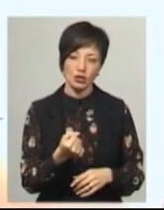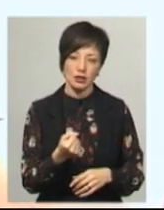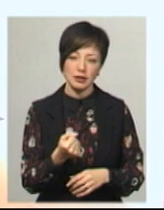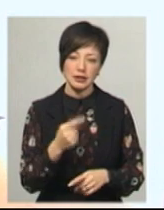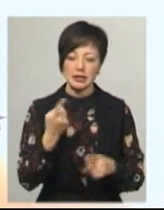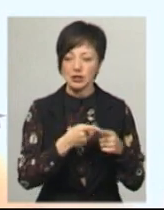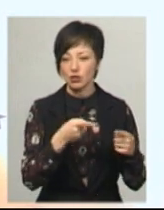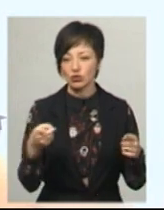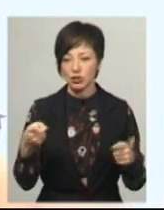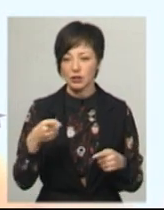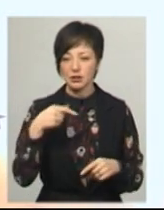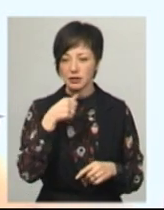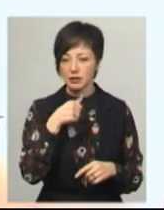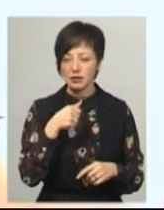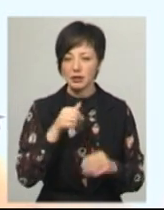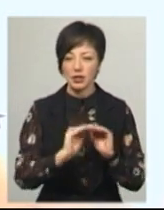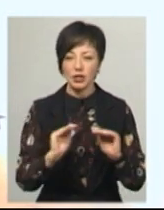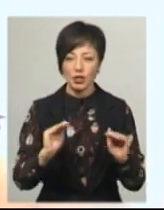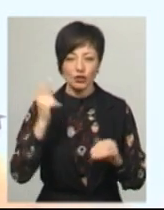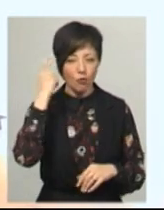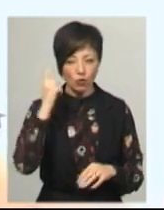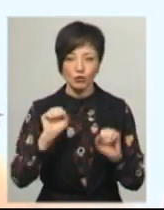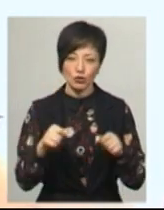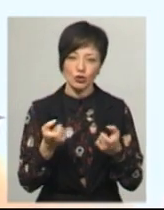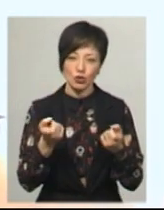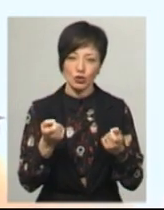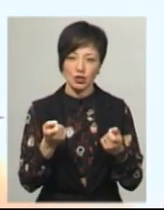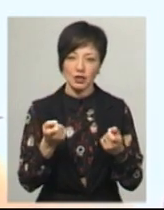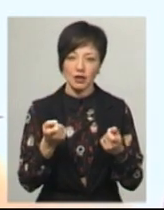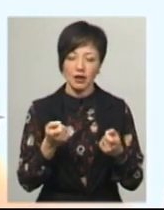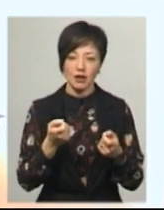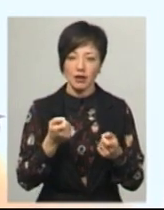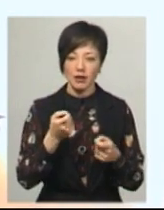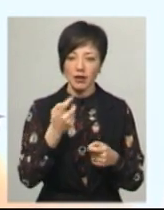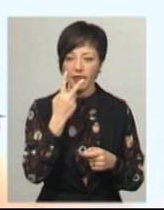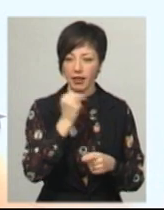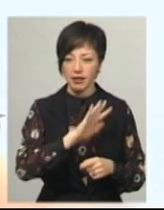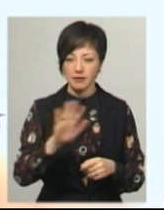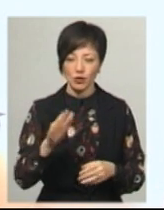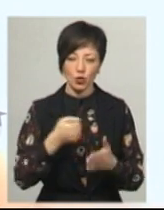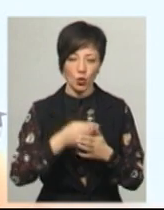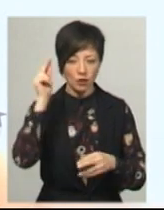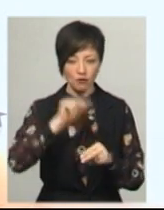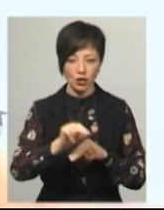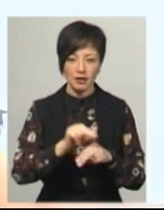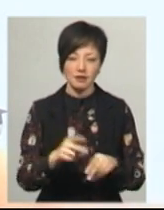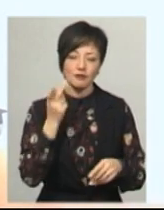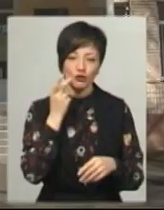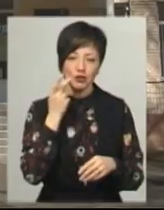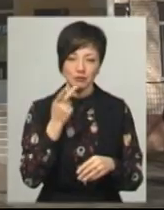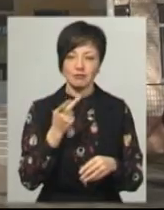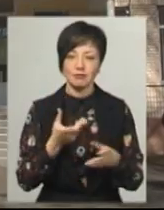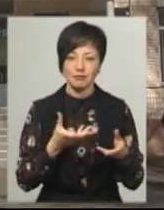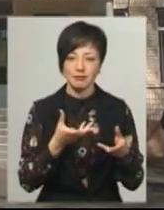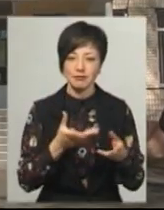дитячий мозок може трошечки відвикнути від навчання. Тому наше завдання – весь час тримати його в такій позитивній